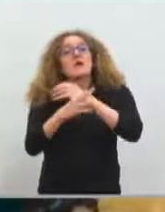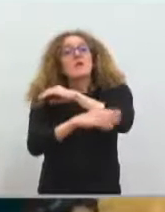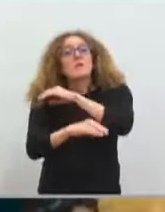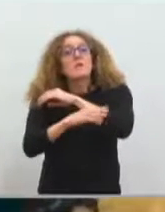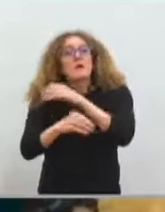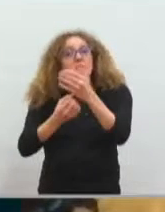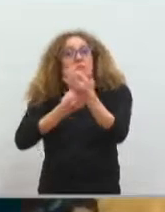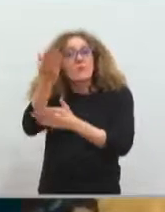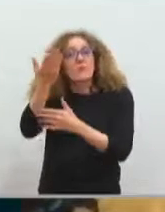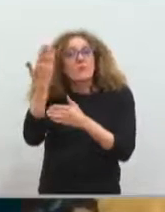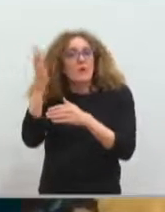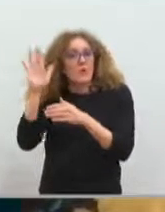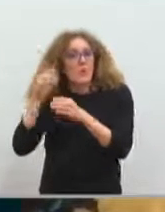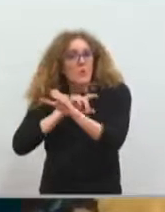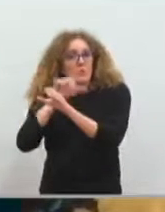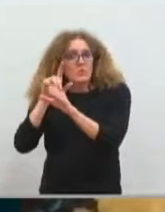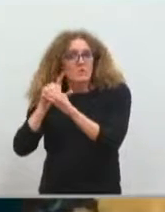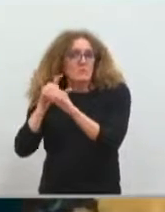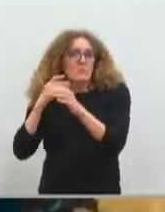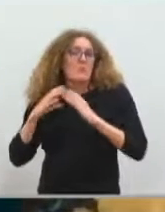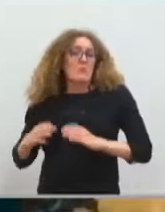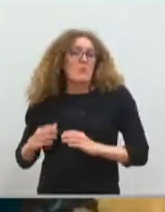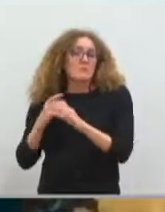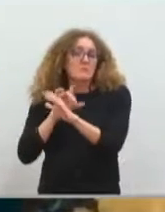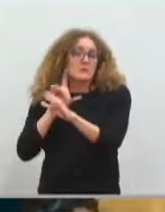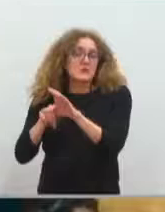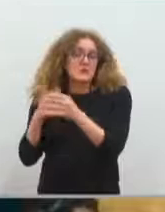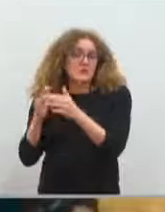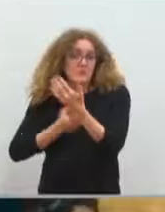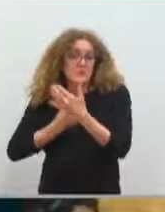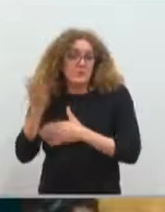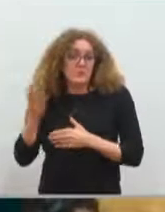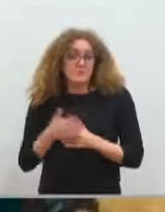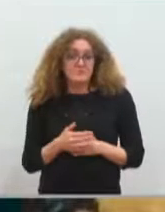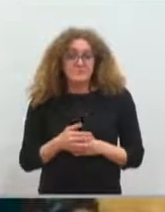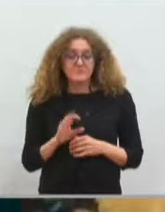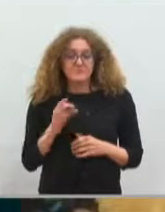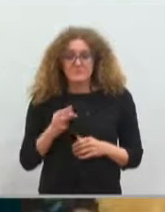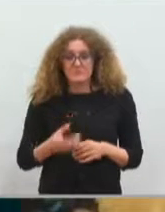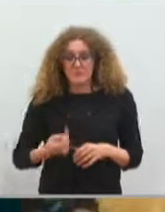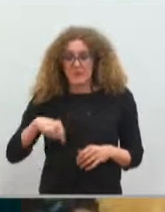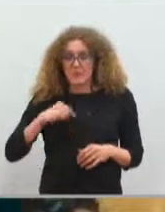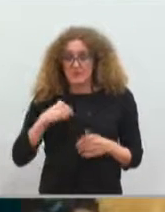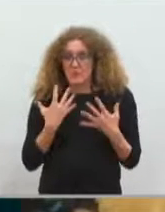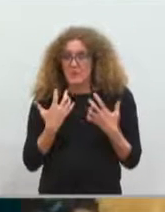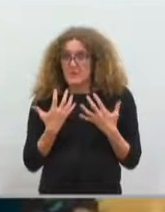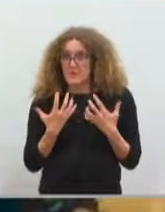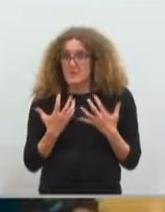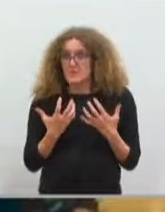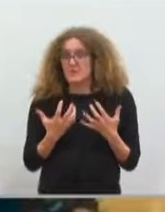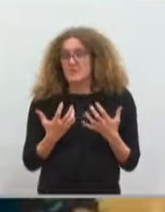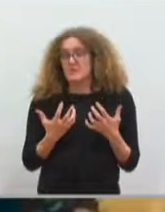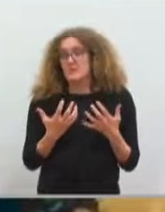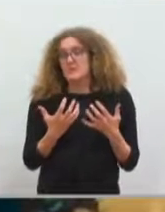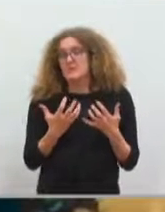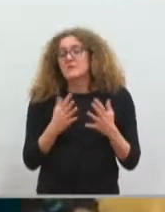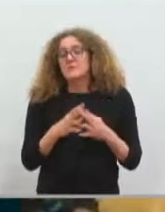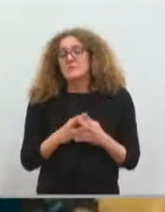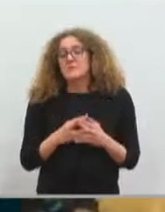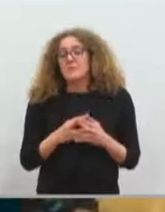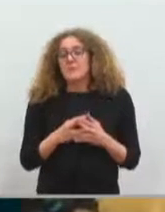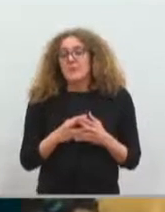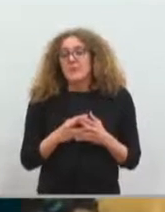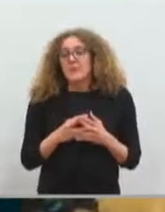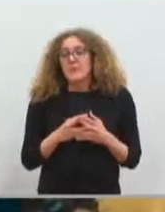du syndicat. Donc, c'est vraiment un sujet qui tient à cœur de l'équipe